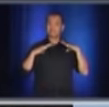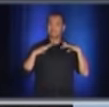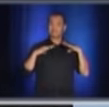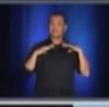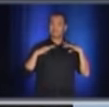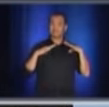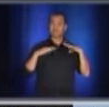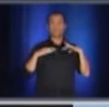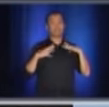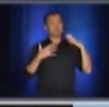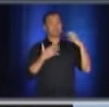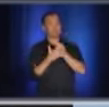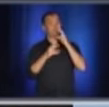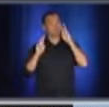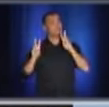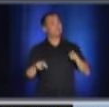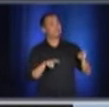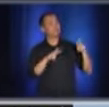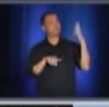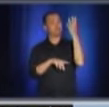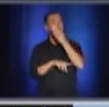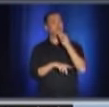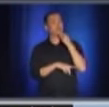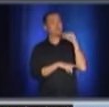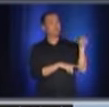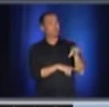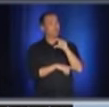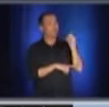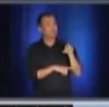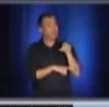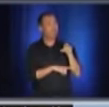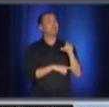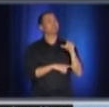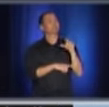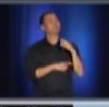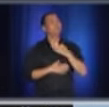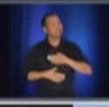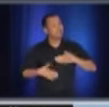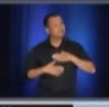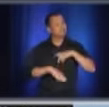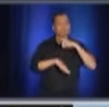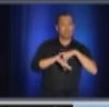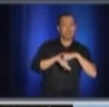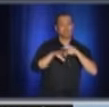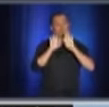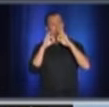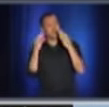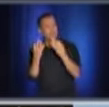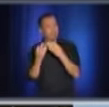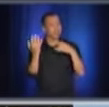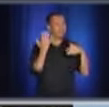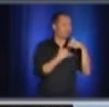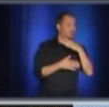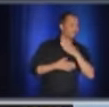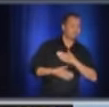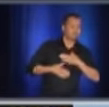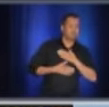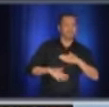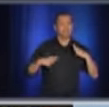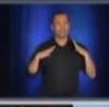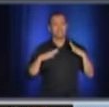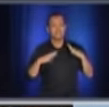deux dernières semaines pour se reposer. Ils ont exploré notre suburbé Québec et ont pris du temps de qualité